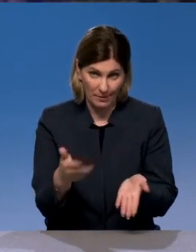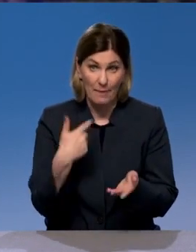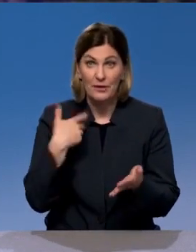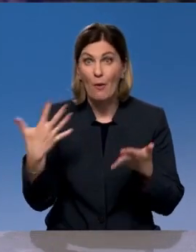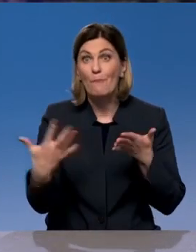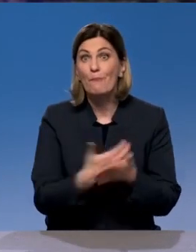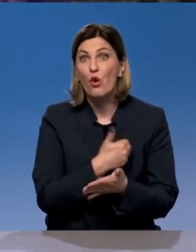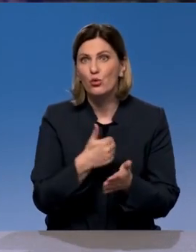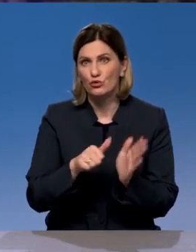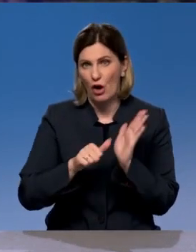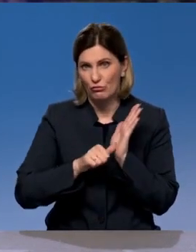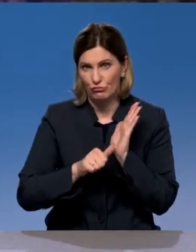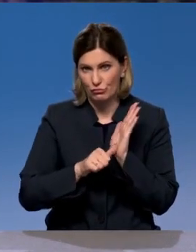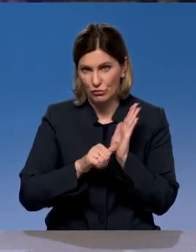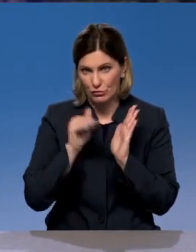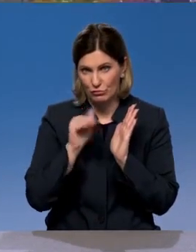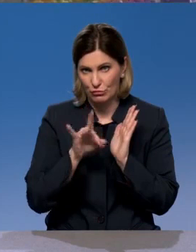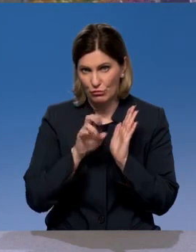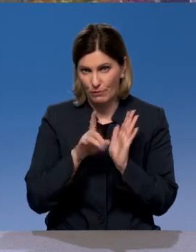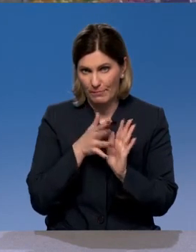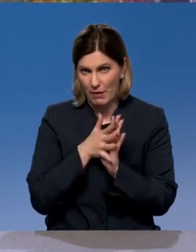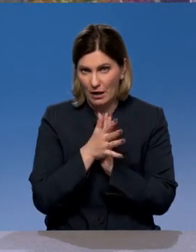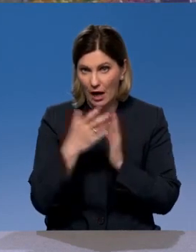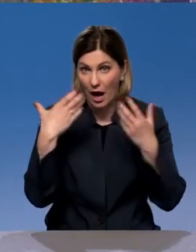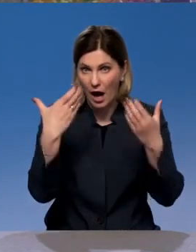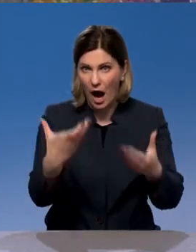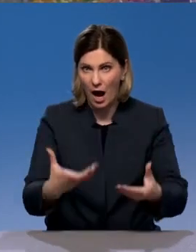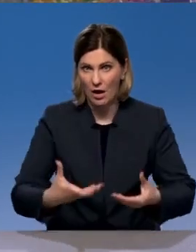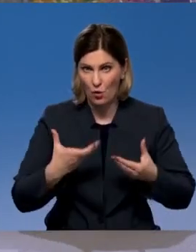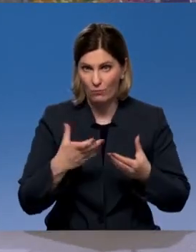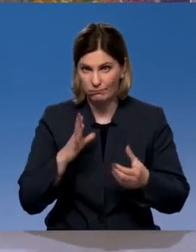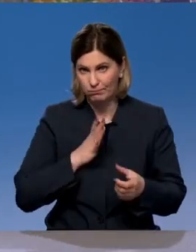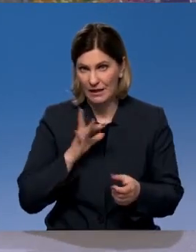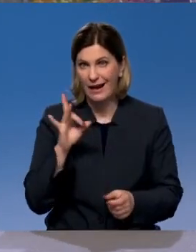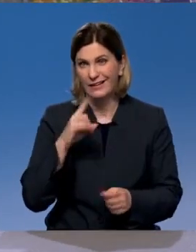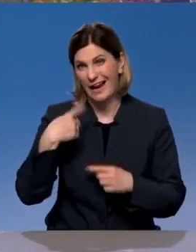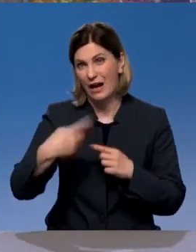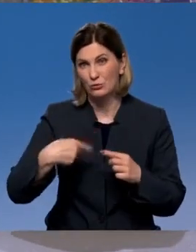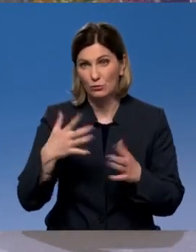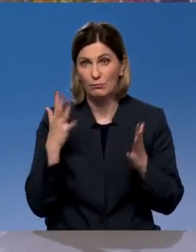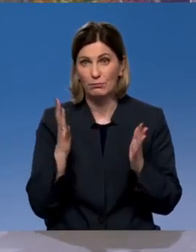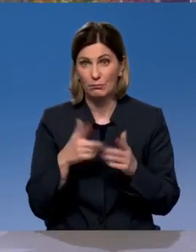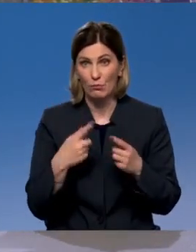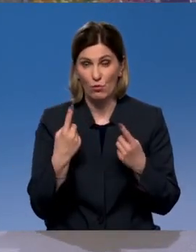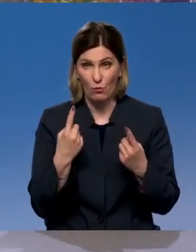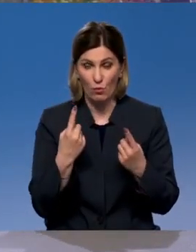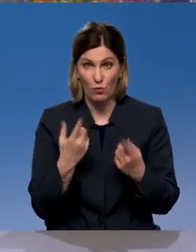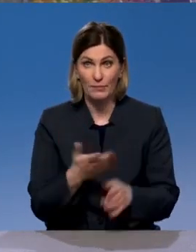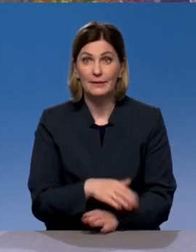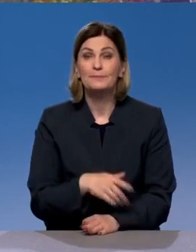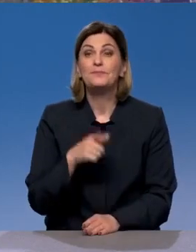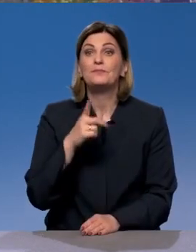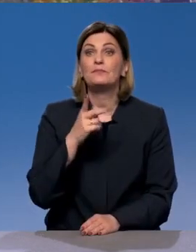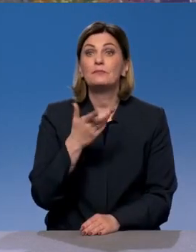потому что колеса большие стояли у автомобиля. Ну, общем, нашим Ну, опять же, я вез гуманитарную помощь в Питер, и мне было